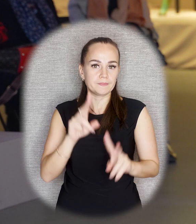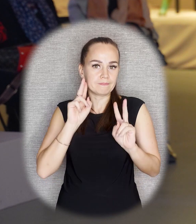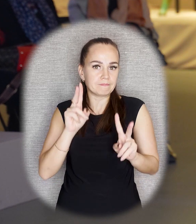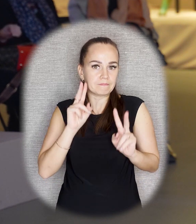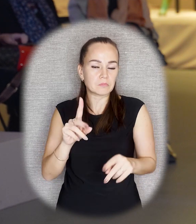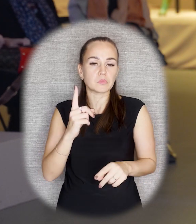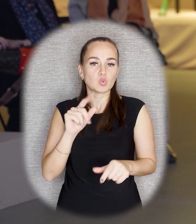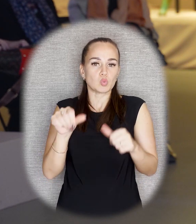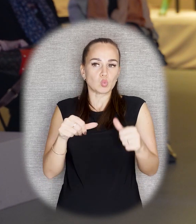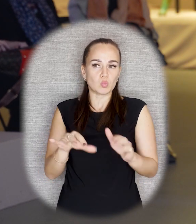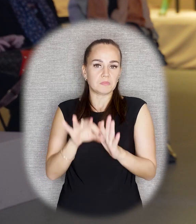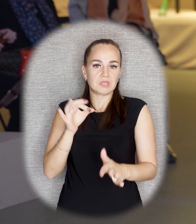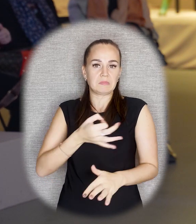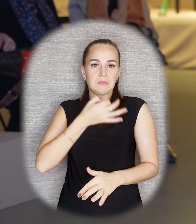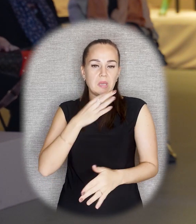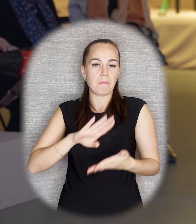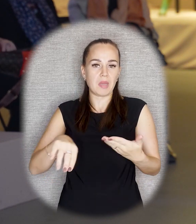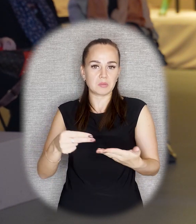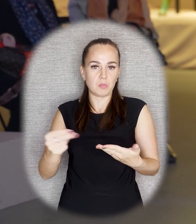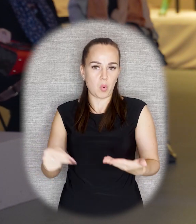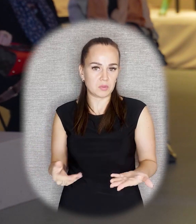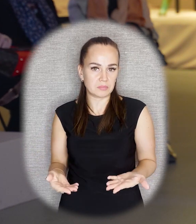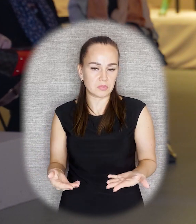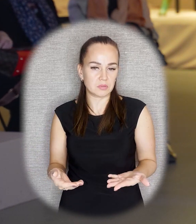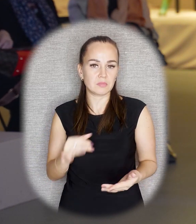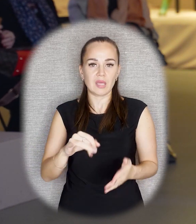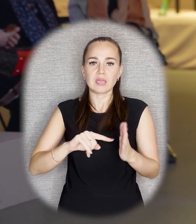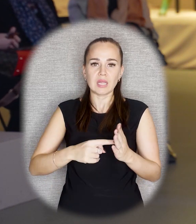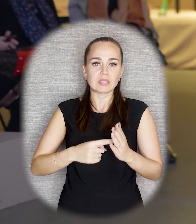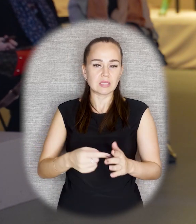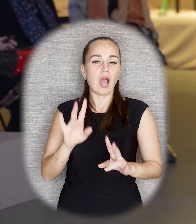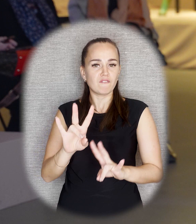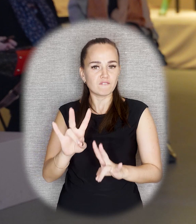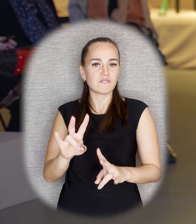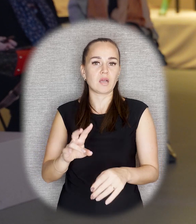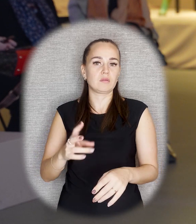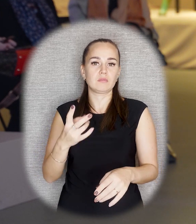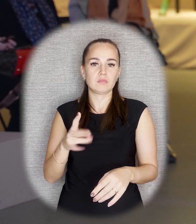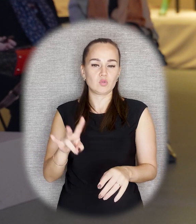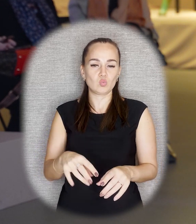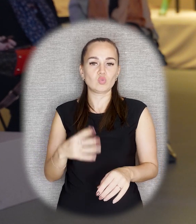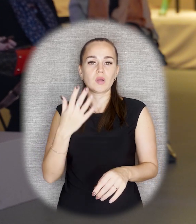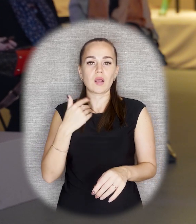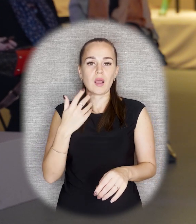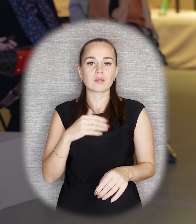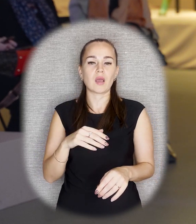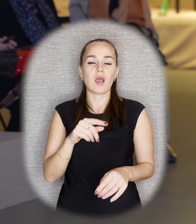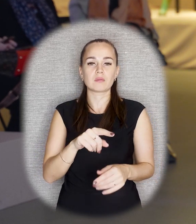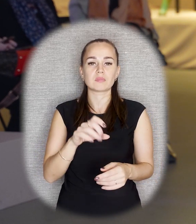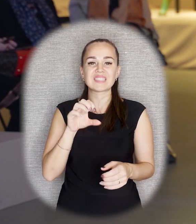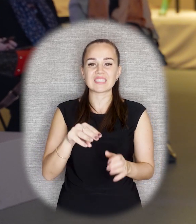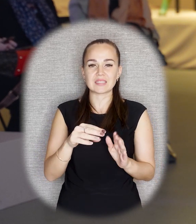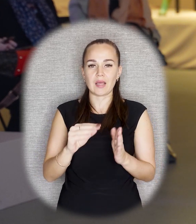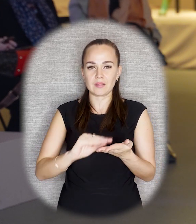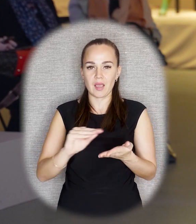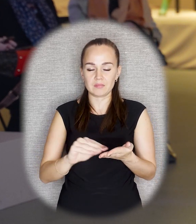почему скульптор выбрал такое решение. И, судя по всему, еще какое-то время на нем наставил, потому что после разоблачительной статьи о том, что никто не может узнать